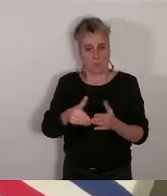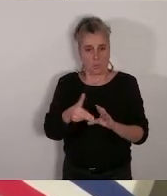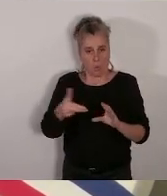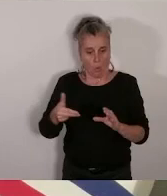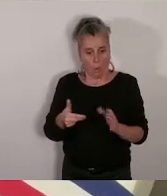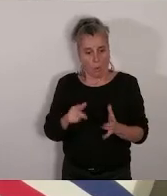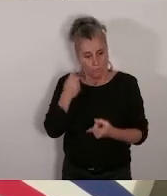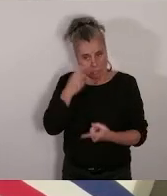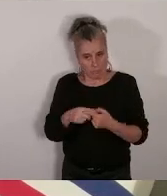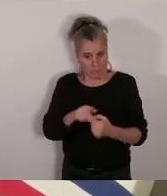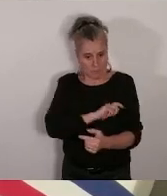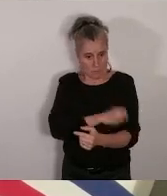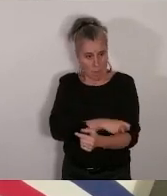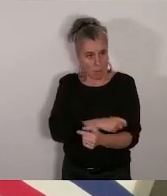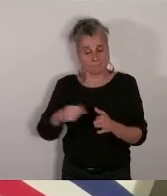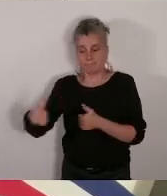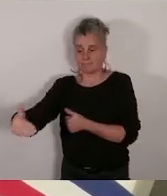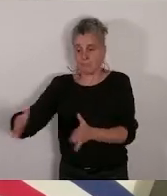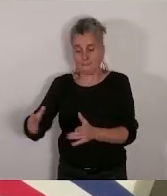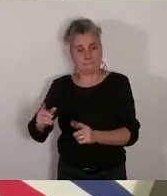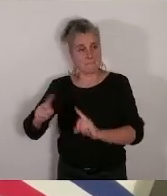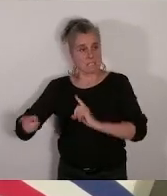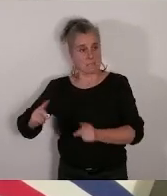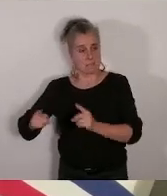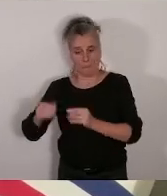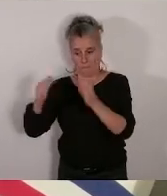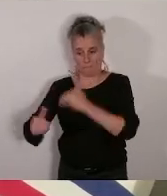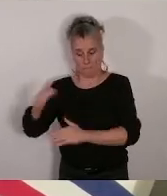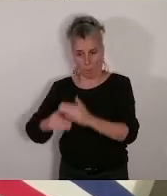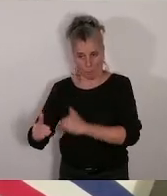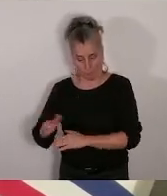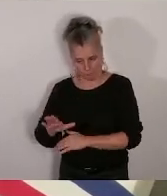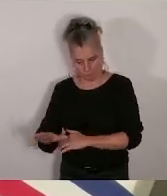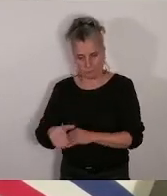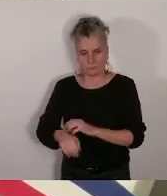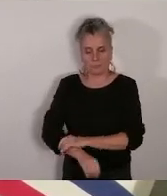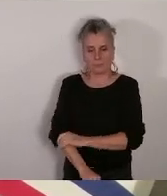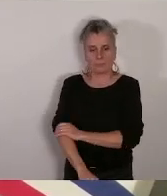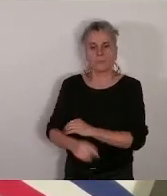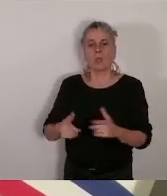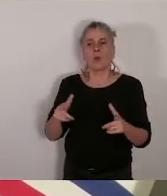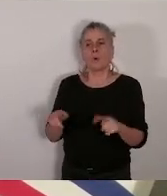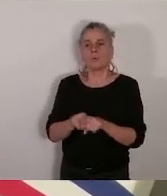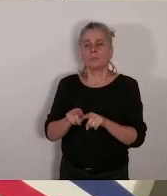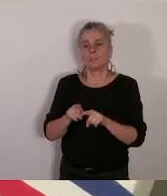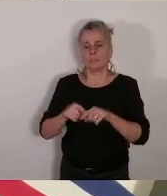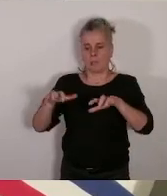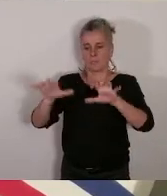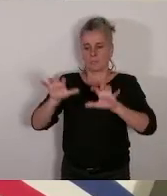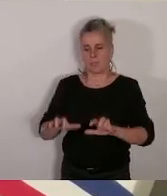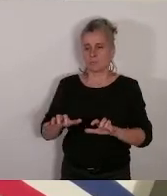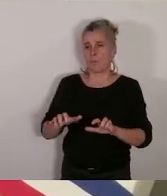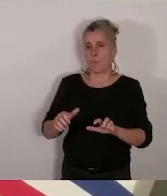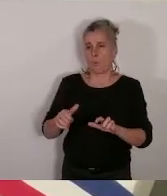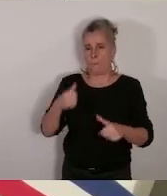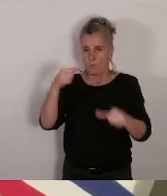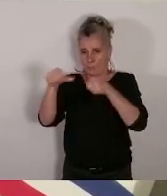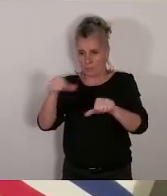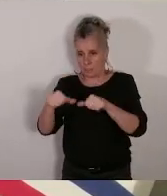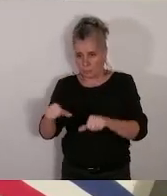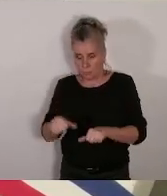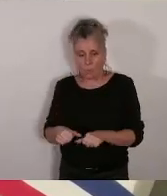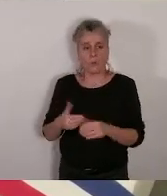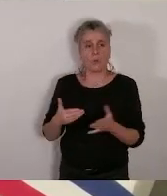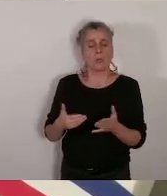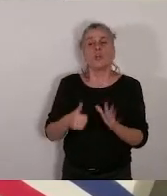un plan piscine de 95 millions d'euros. 125 millions d'euros pour la modernisation de l'administration. 66 millions d'euros pour